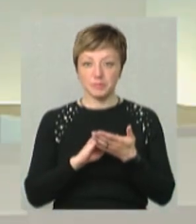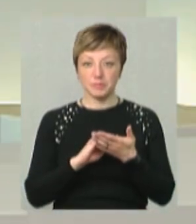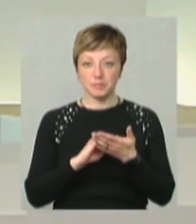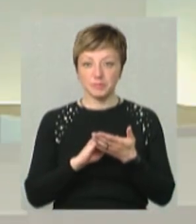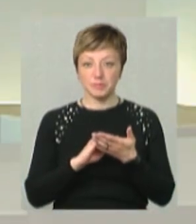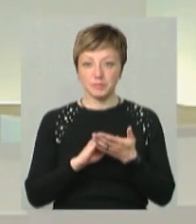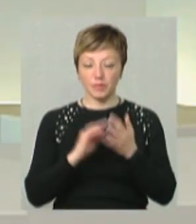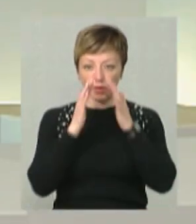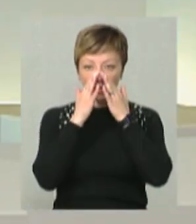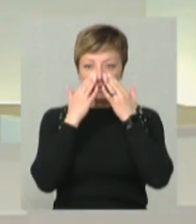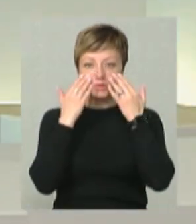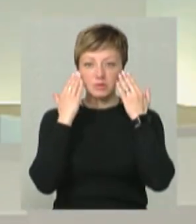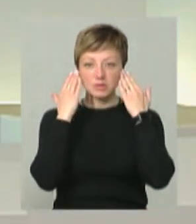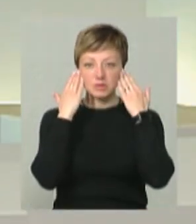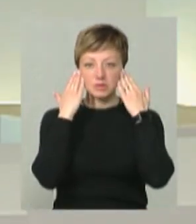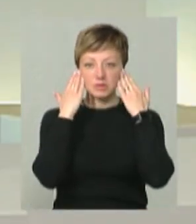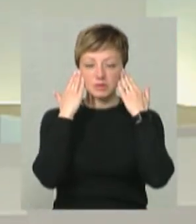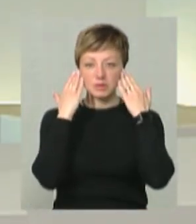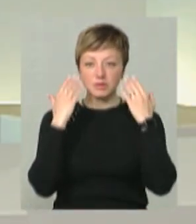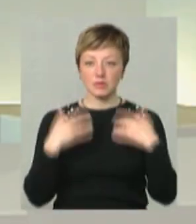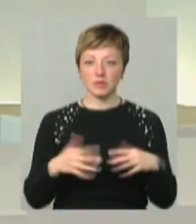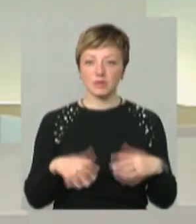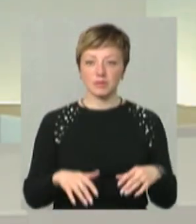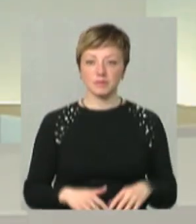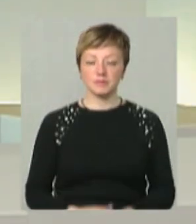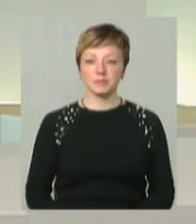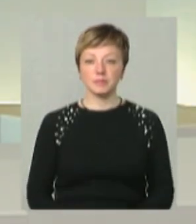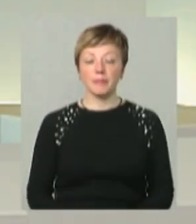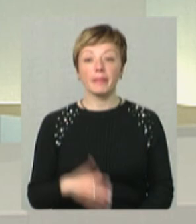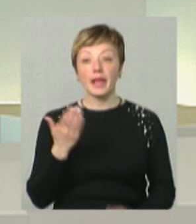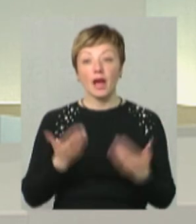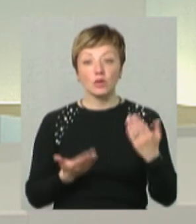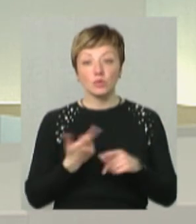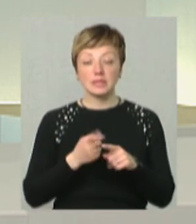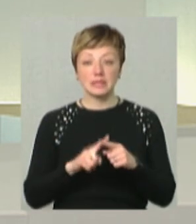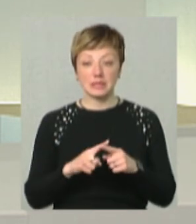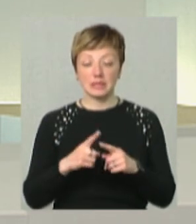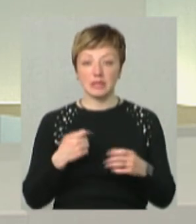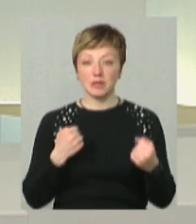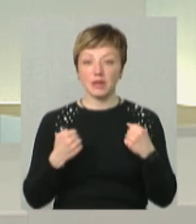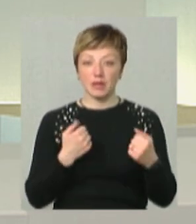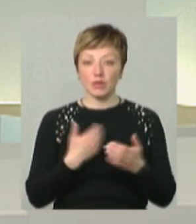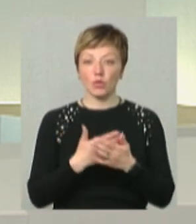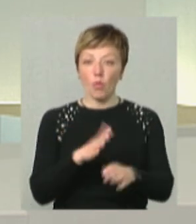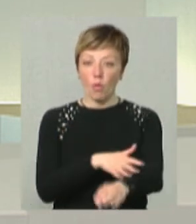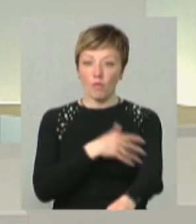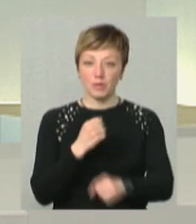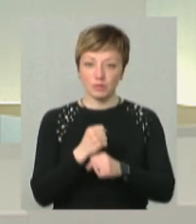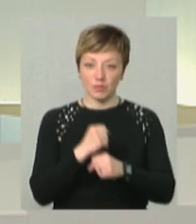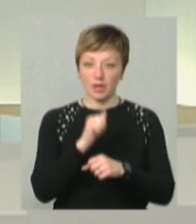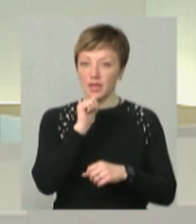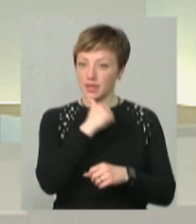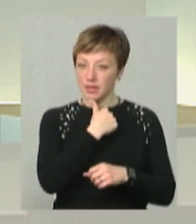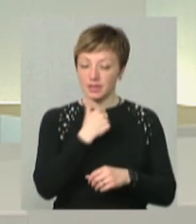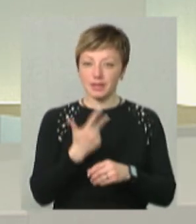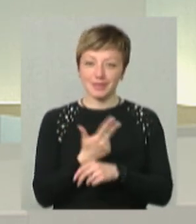Вже від носу до вух проводимо і скидаємо. Якщо це дуже напрягає ліньки так довго працювати, аж